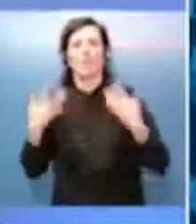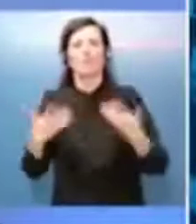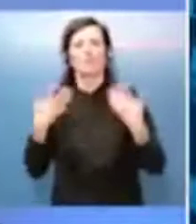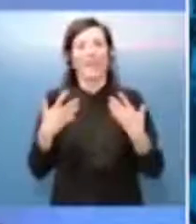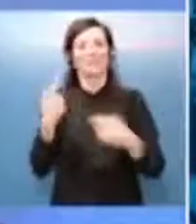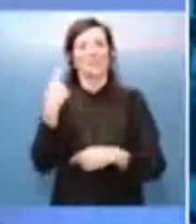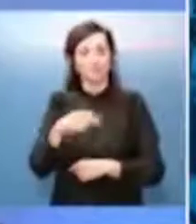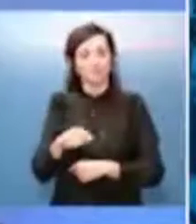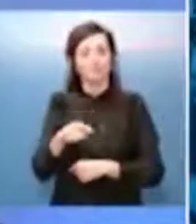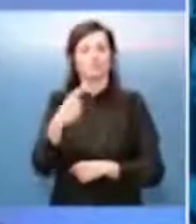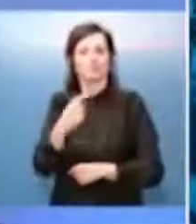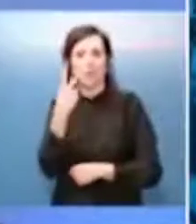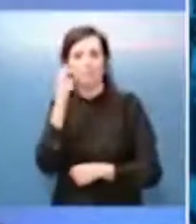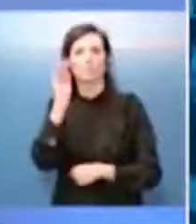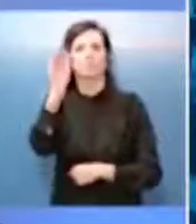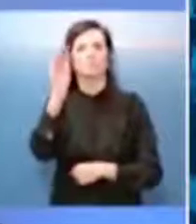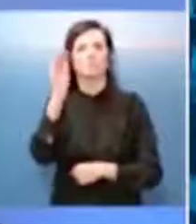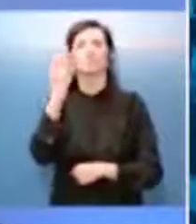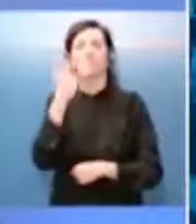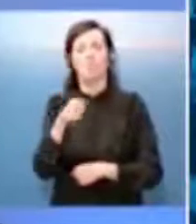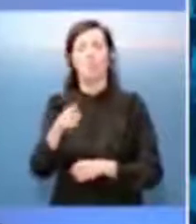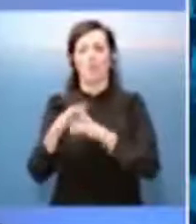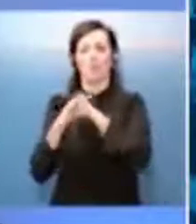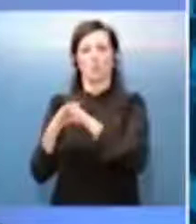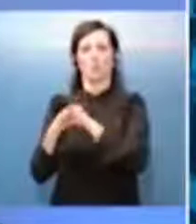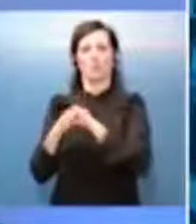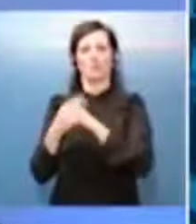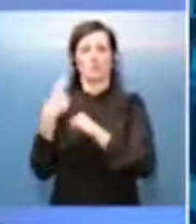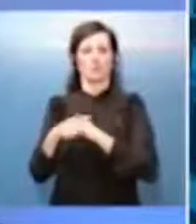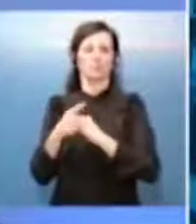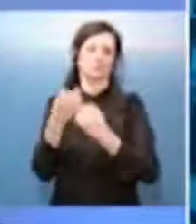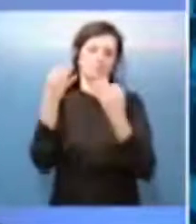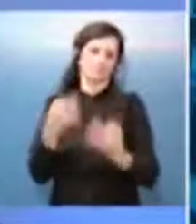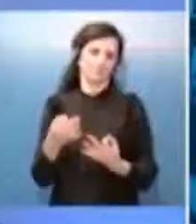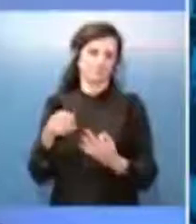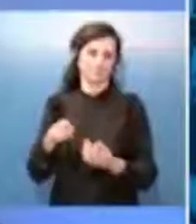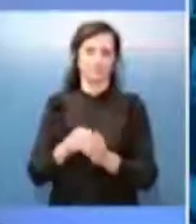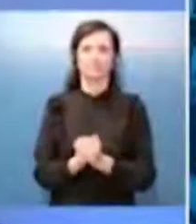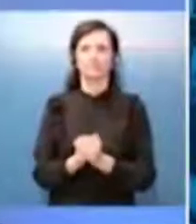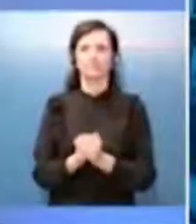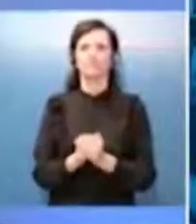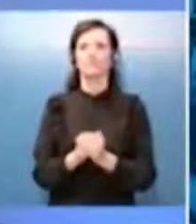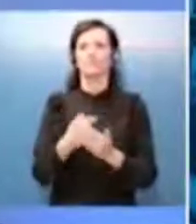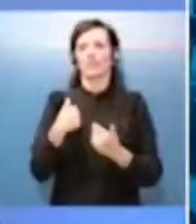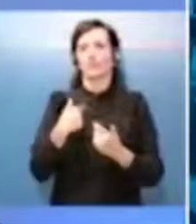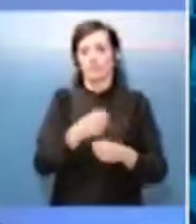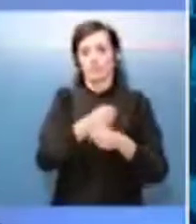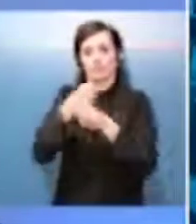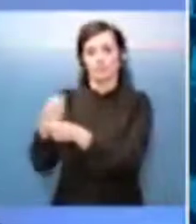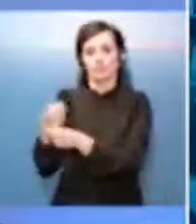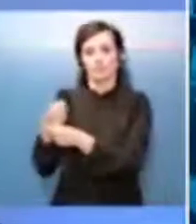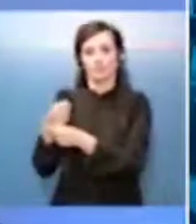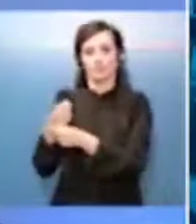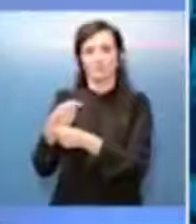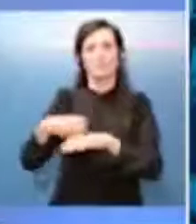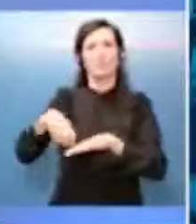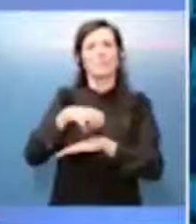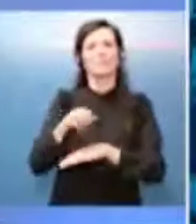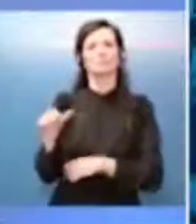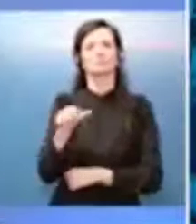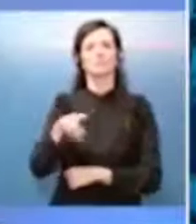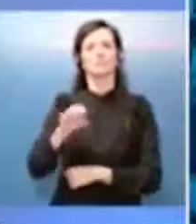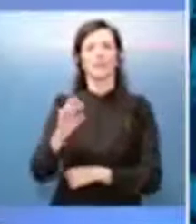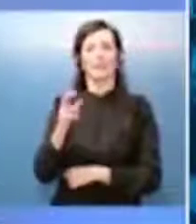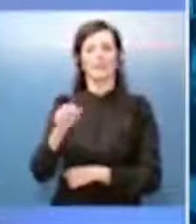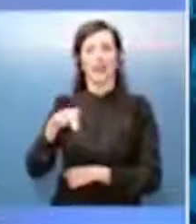eccessivo perché tutti vogliamo la pace, chi non vuole la pace forse qualche piccola eccezione perché il 100%